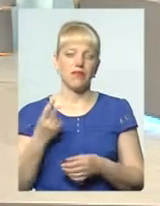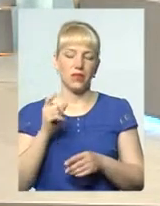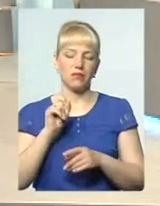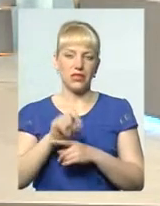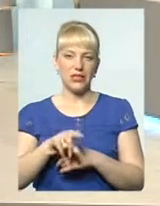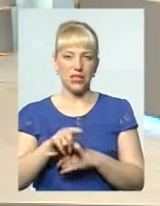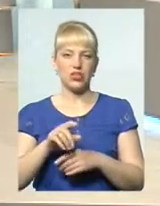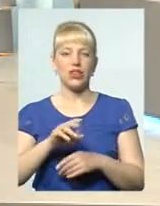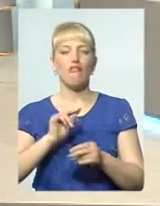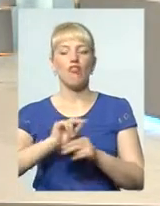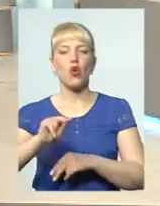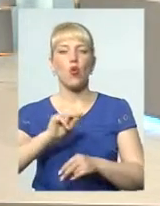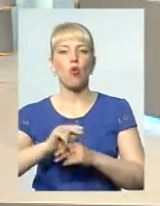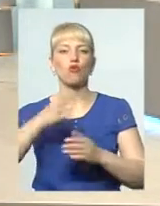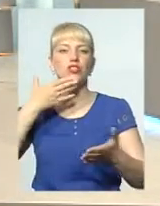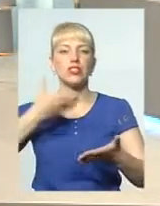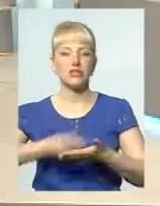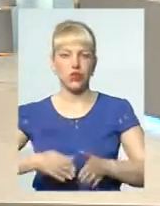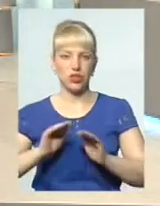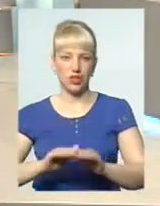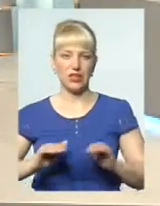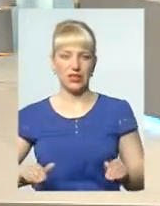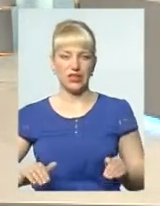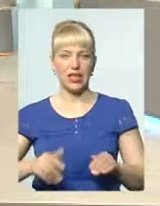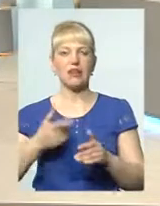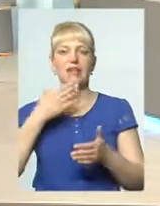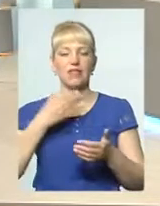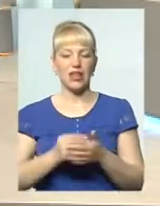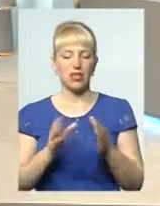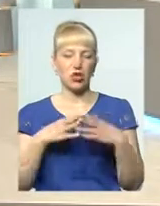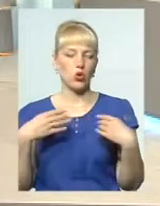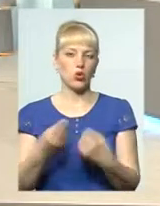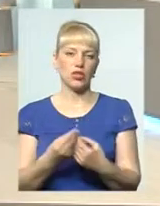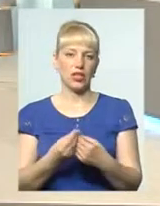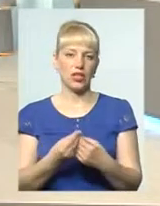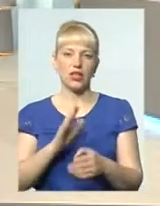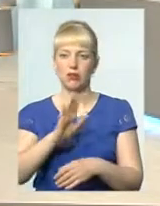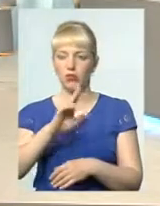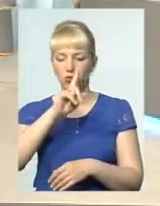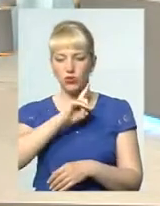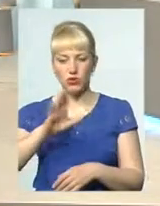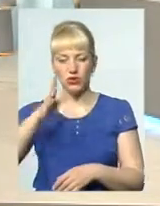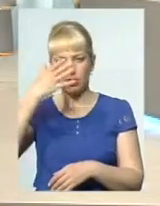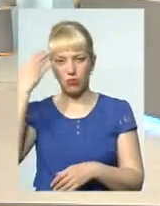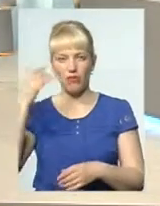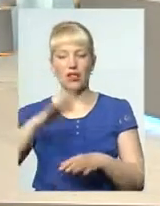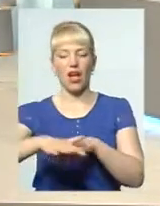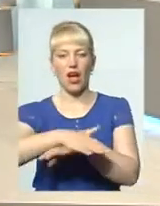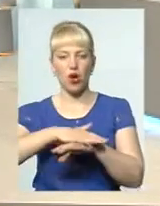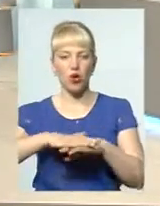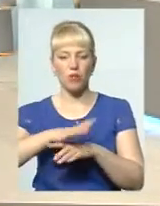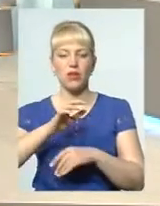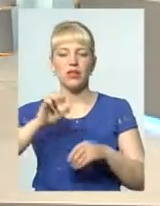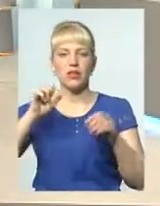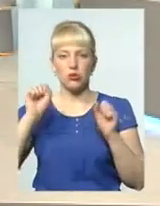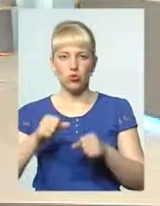виховувати своїх дітей, наші родини не будуть забувати, громада все-таки зуміє вчасно